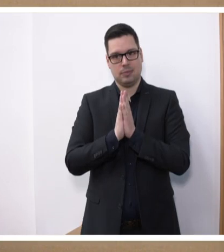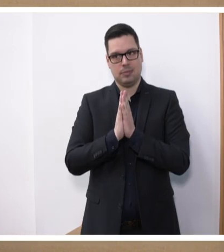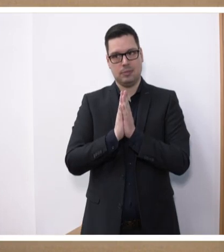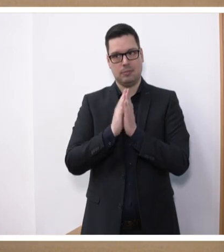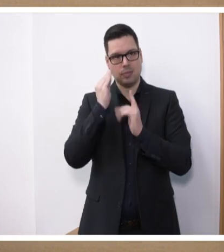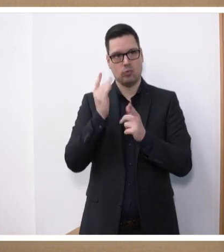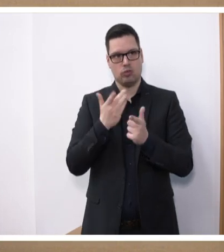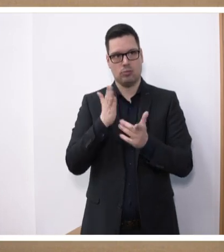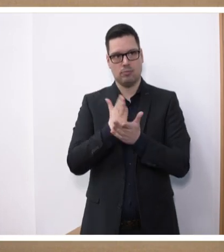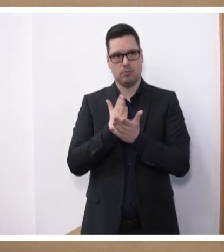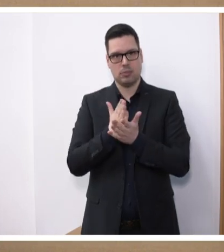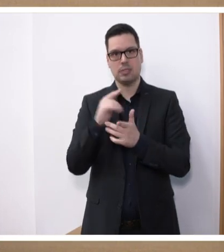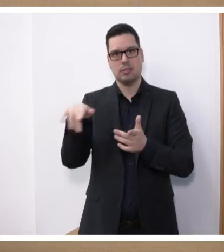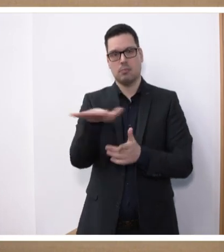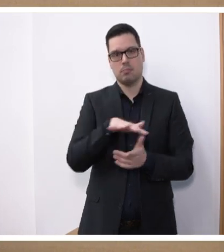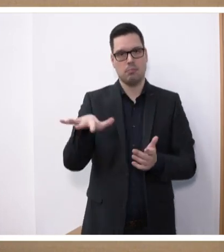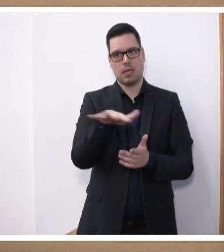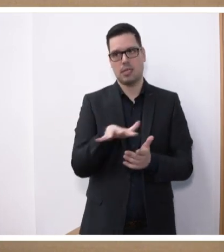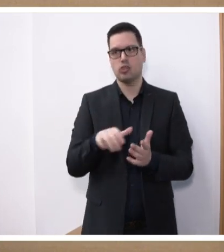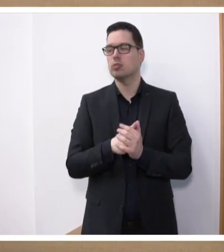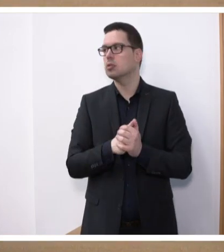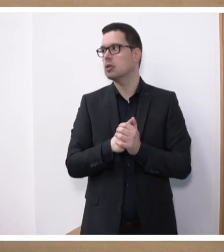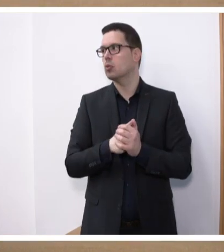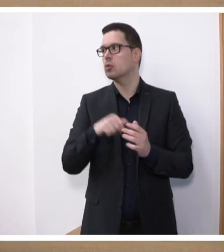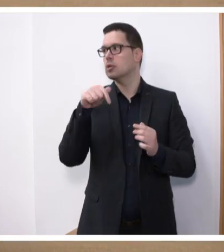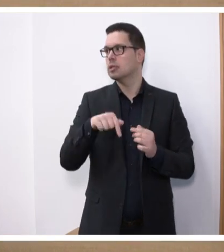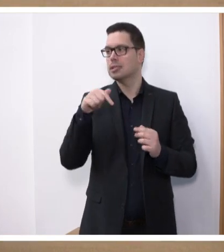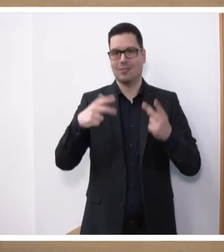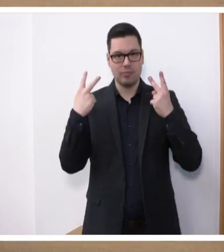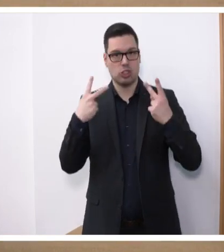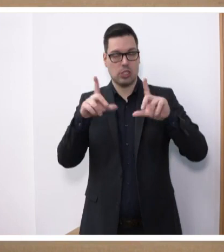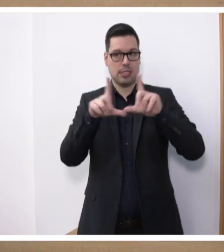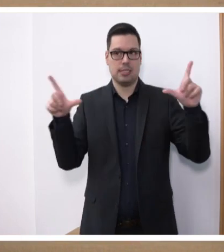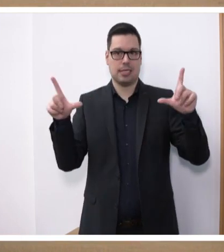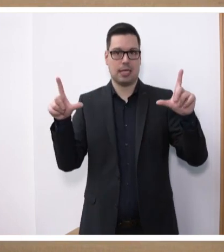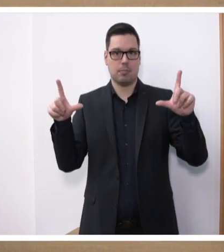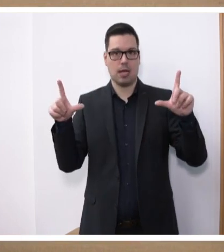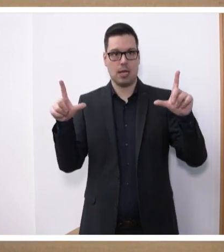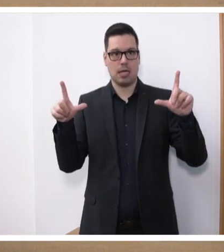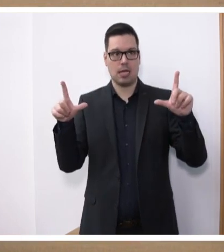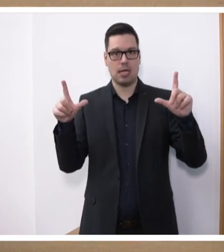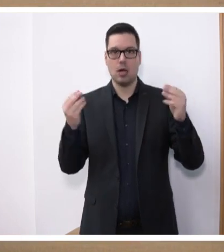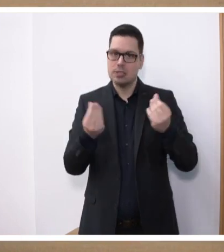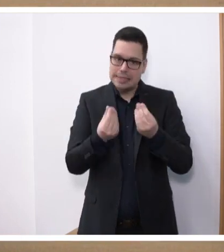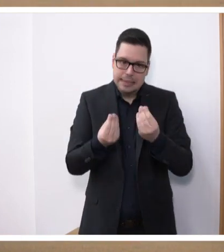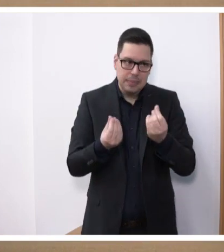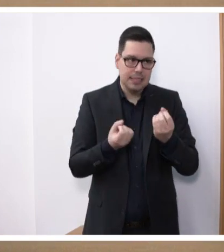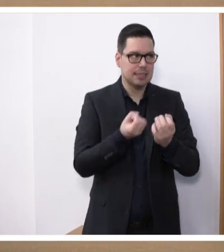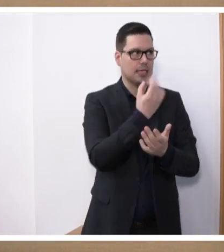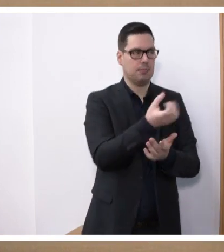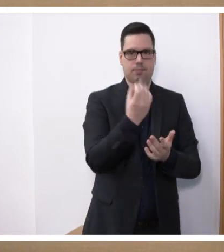und da auch nicht in diesem Bereich schon tätig sind, auch für dieses wichtige Thema gerne auch zu sensibilisieren.